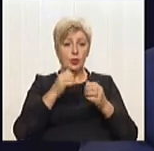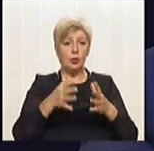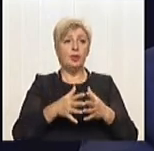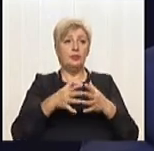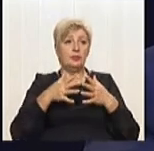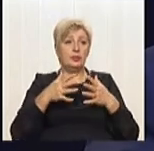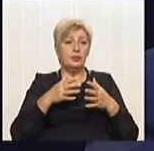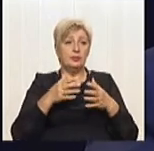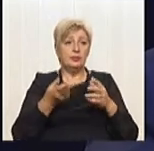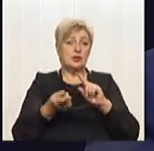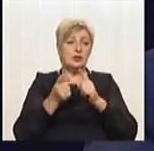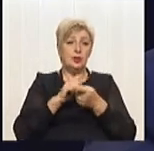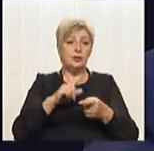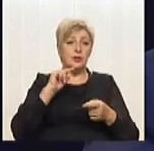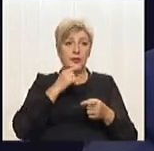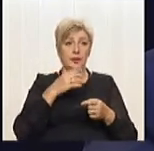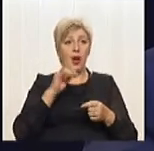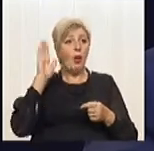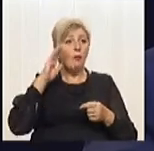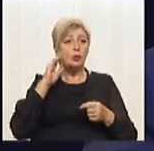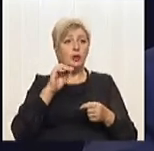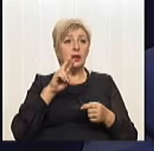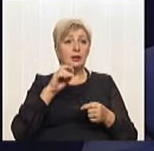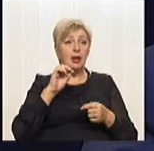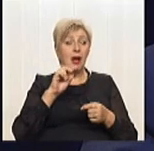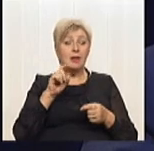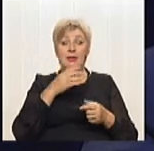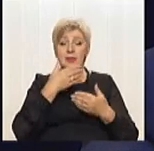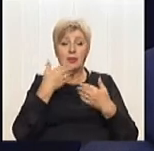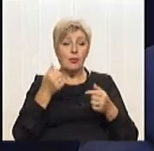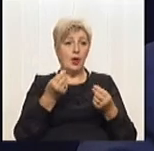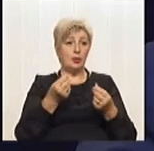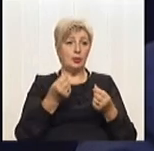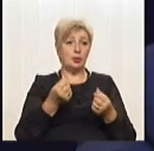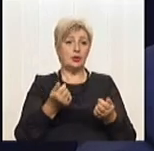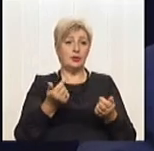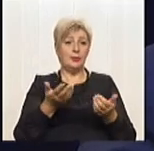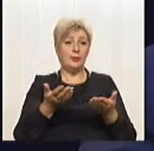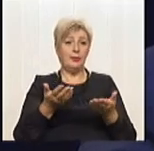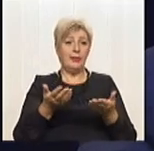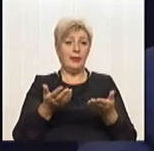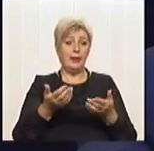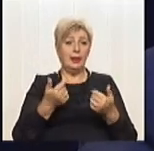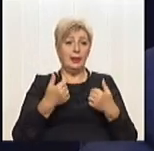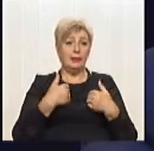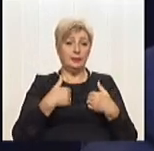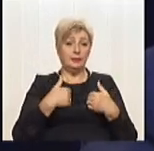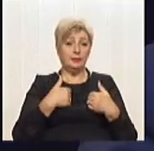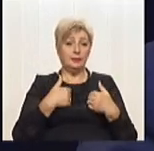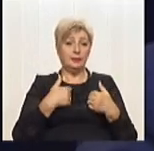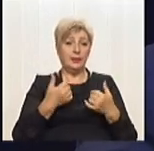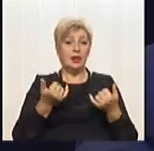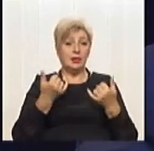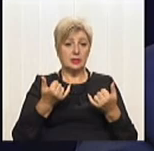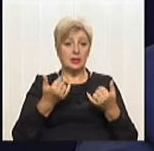невозможно, бо немає у водоканалу грошей на ці роботи. Просто немає. Звісно, є сучасні технології. Звісно,